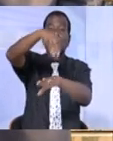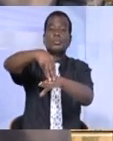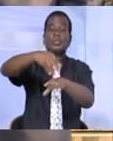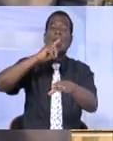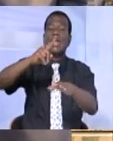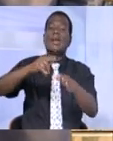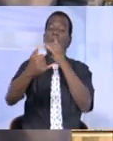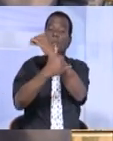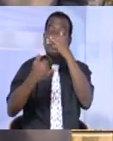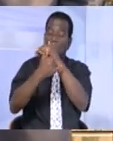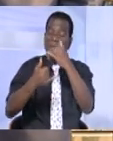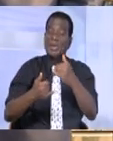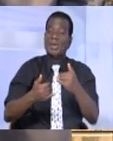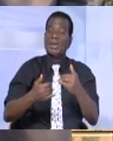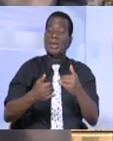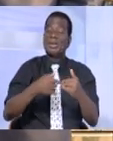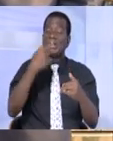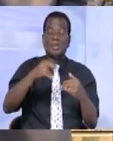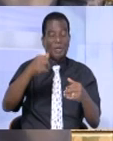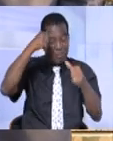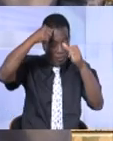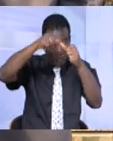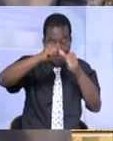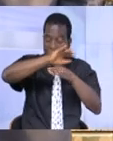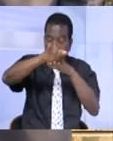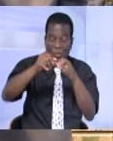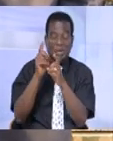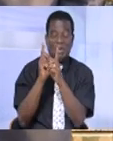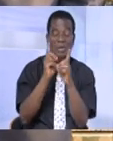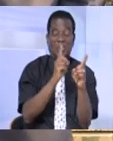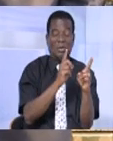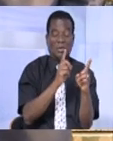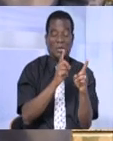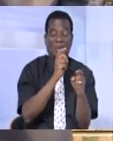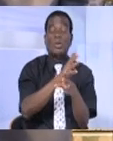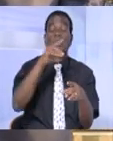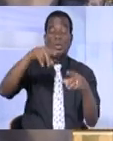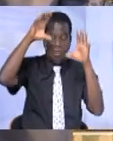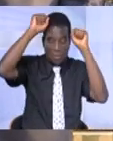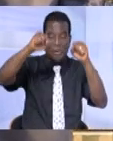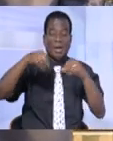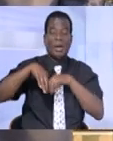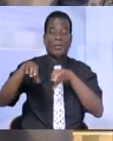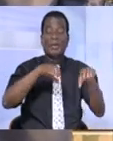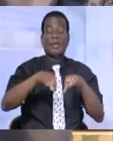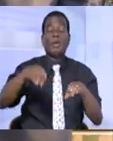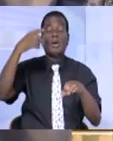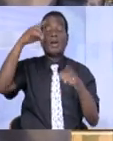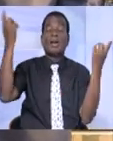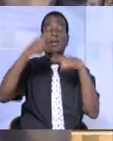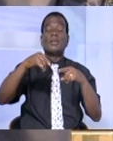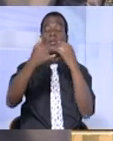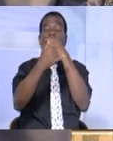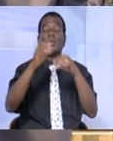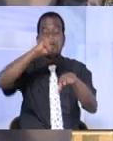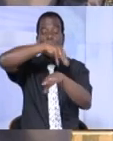qui se souvient de toute la disponibilité que le président Alassane Ouattara a manifestée au moment où ce pays était plongé dans